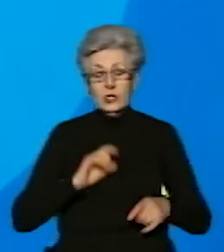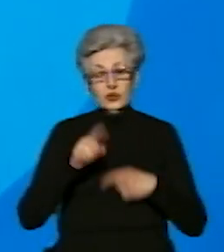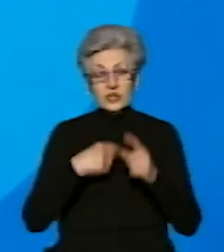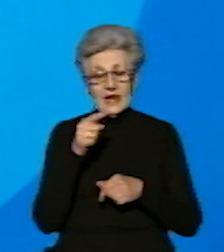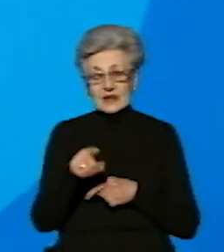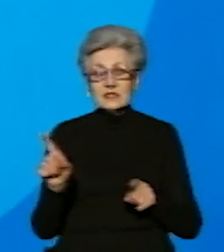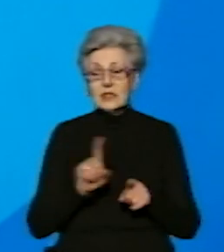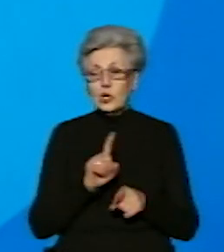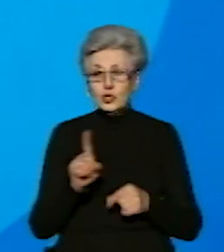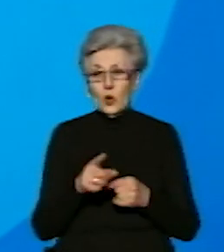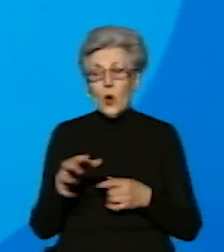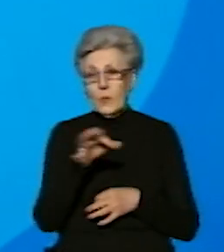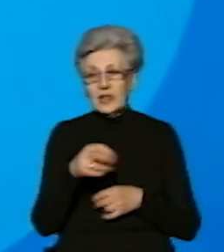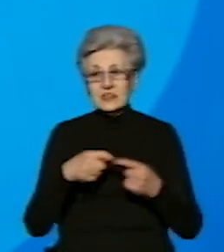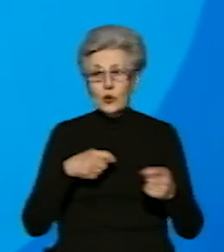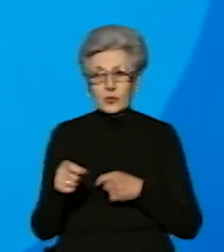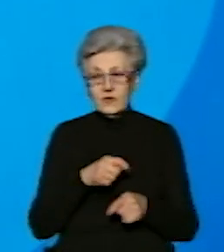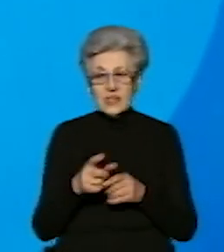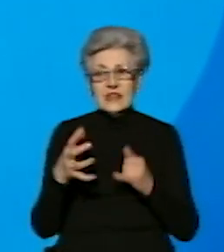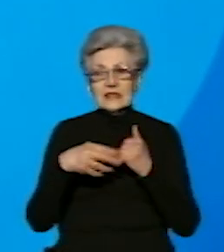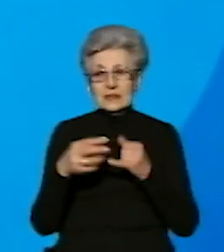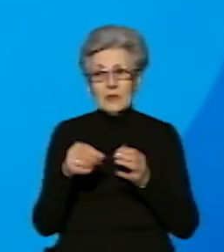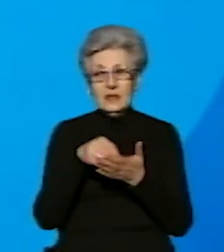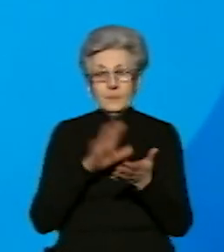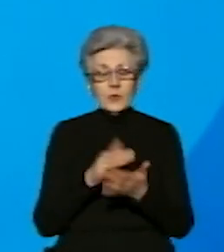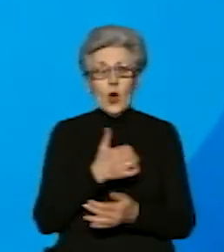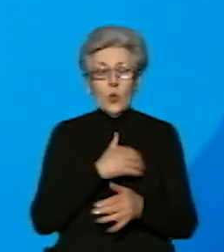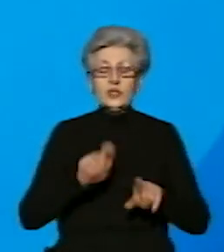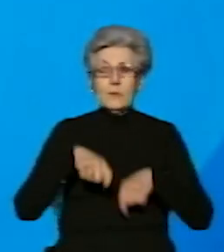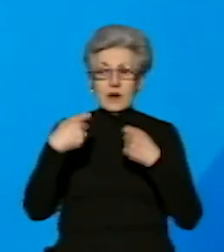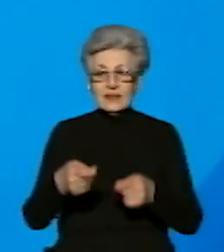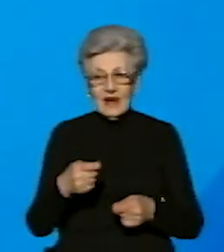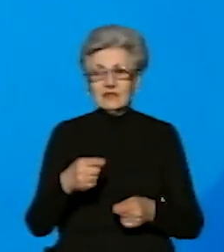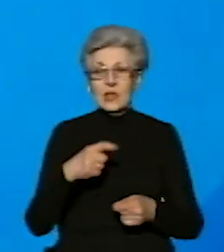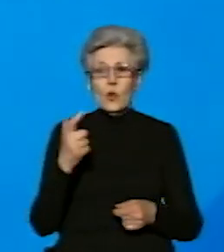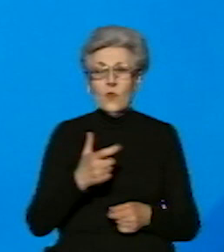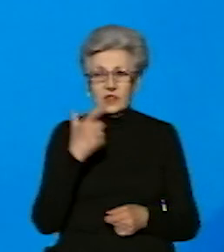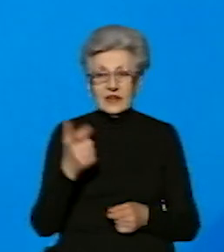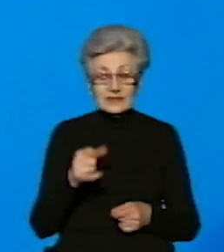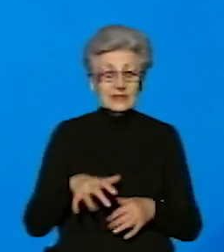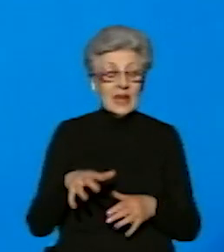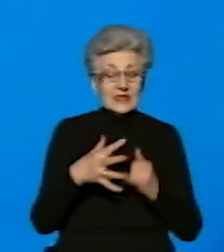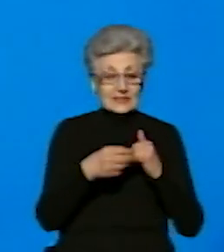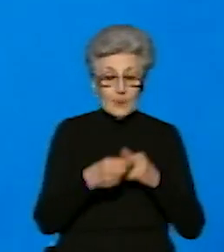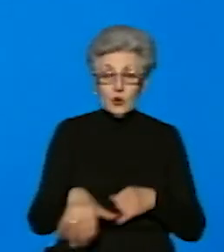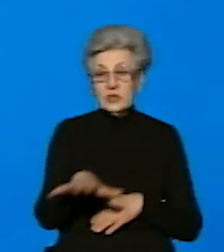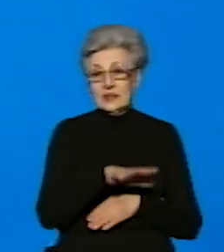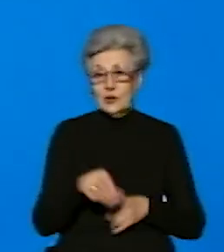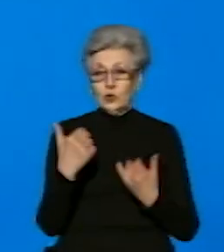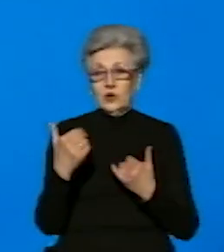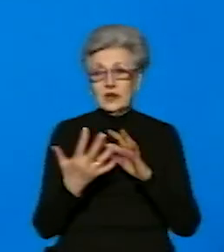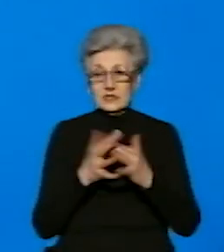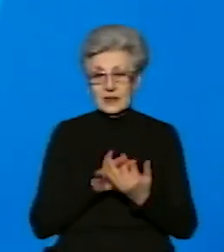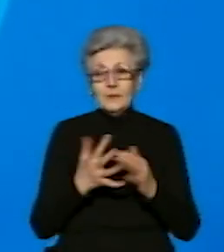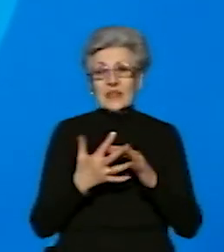Держгеокадастру хоче передати в приватну власність дві земельні ділянки на території їхнього села. Сільський голова каже, на цю